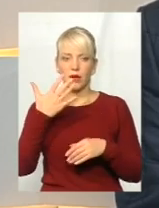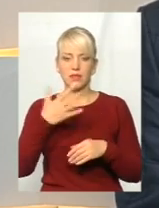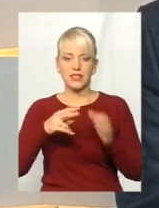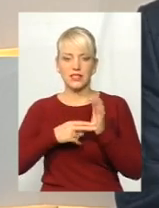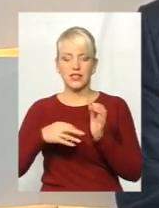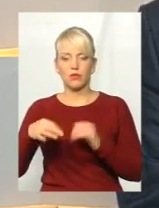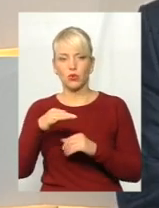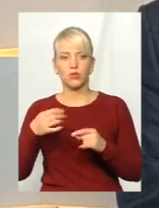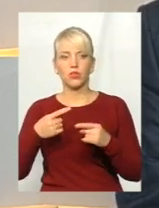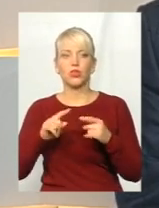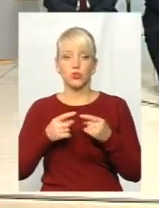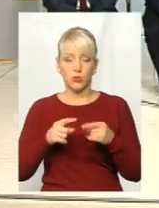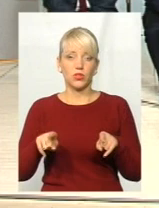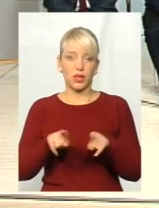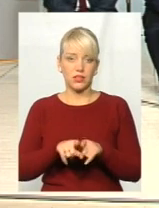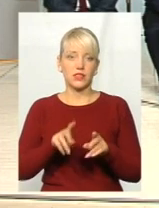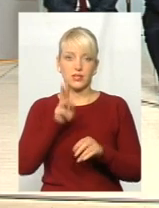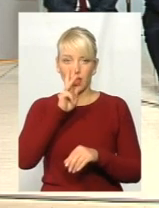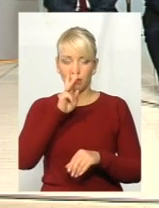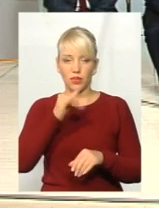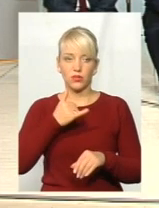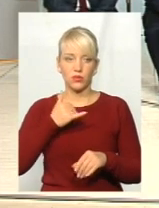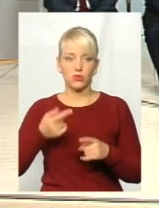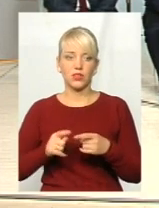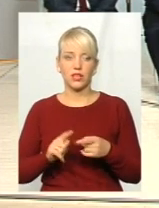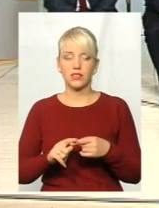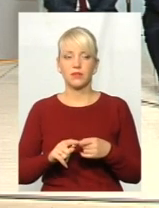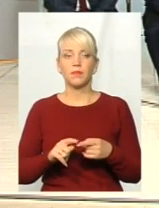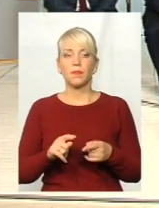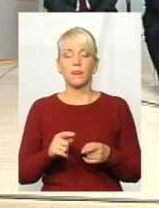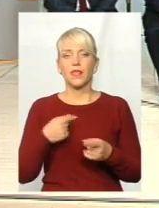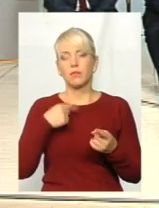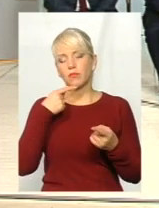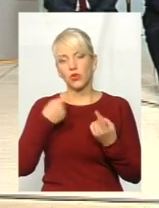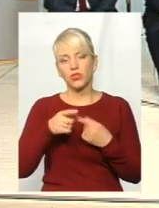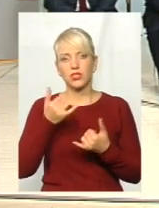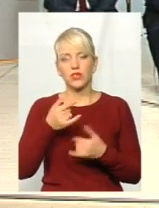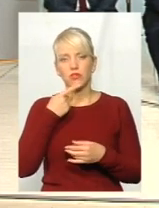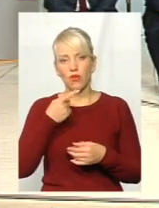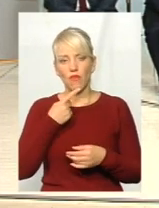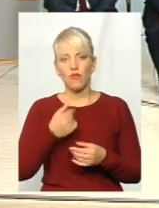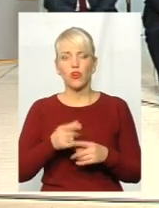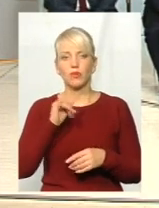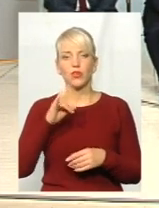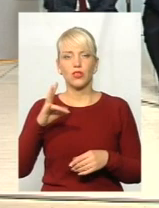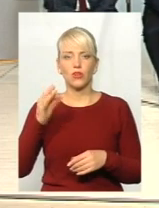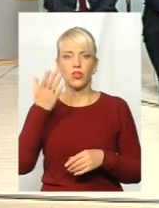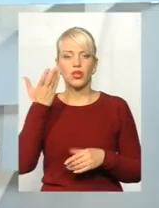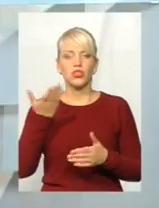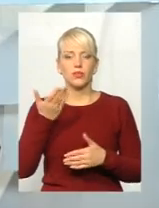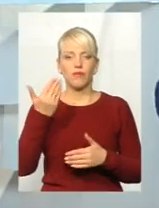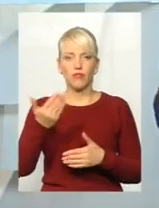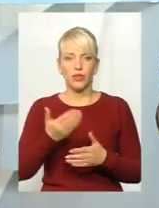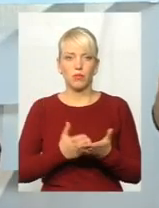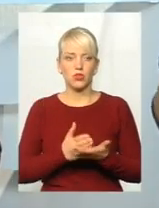питання, тому такі зарплати. Ми наразі говоримо дещо про інше. Пані Ніло, чим послуговувалися Ви, голосуючи за те,